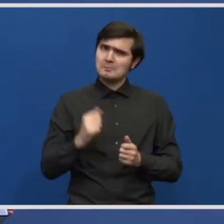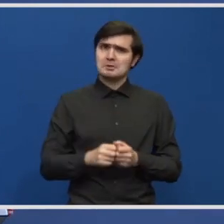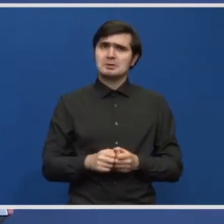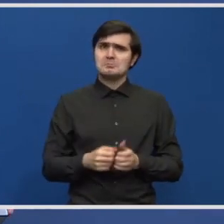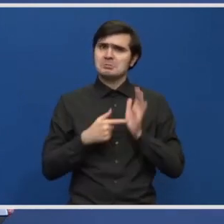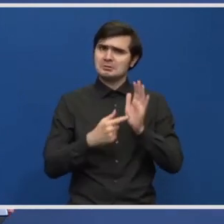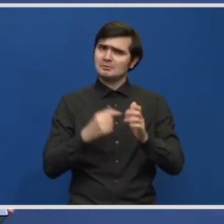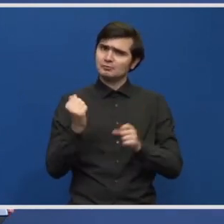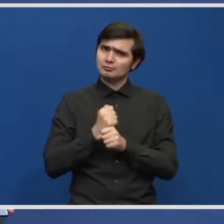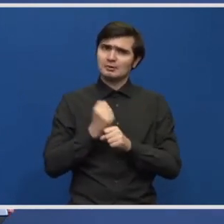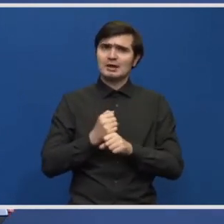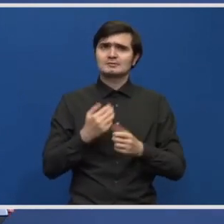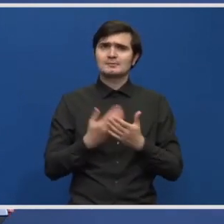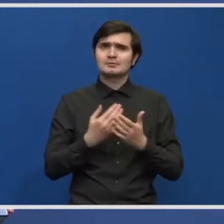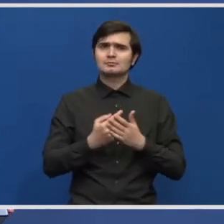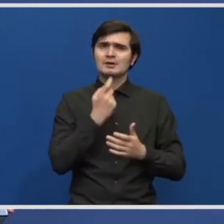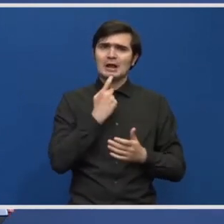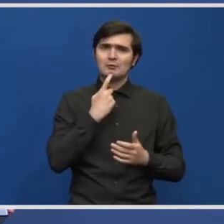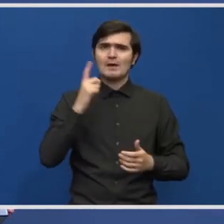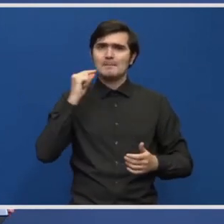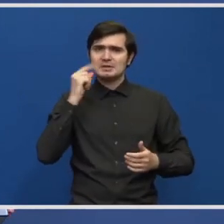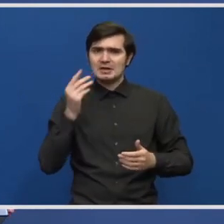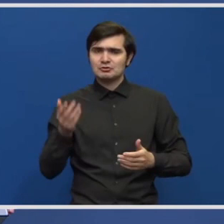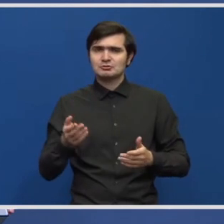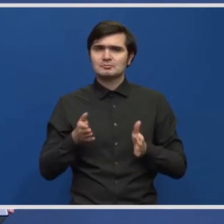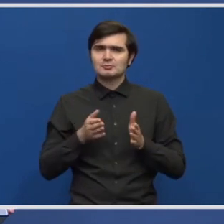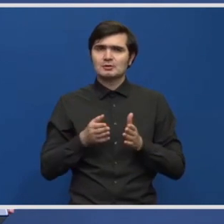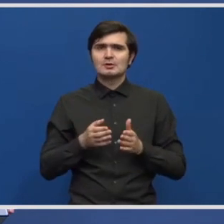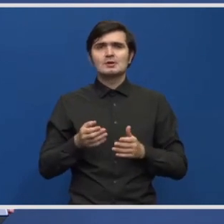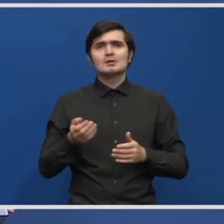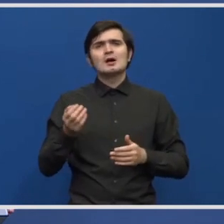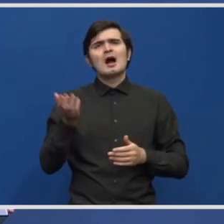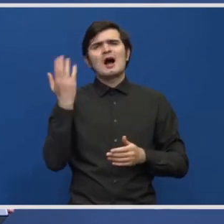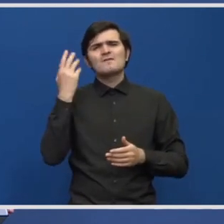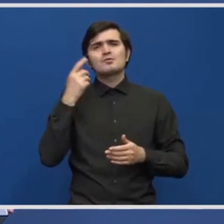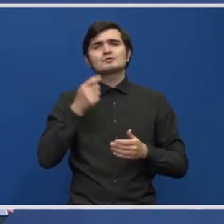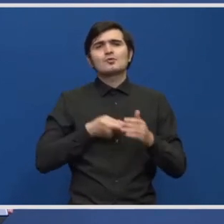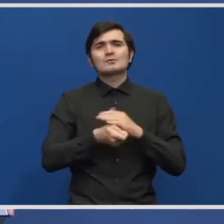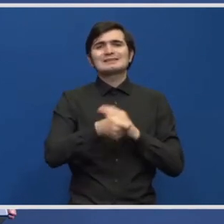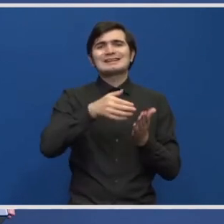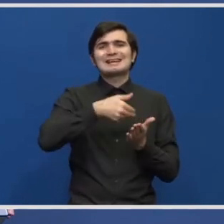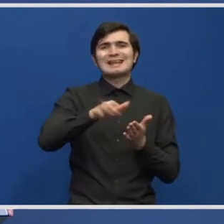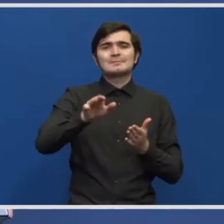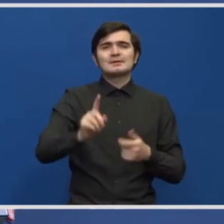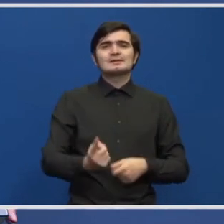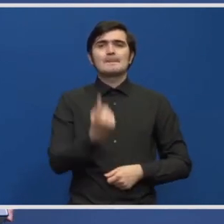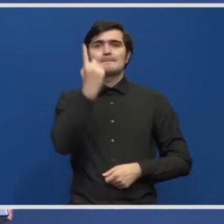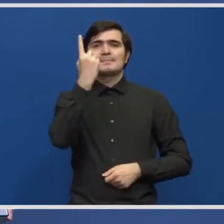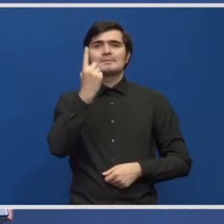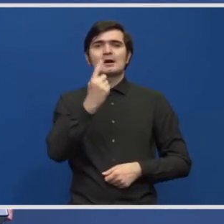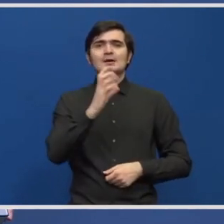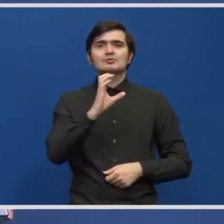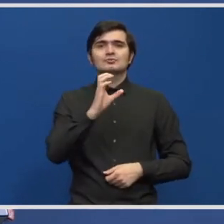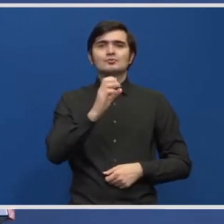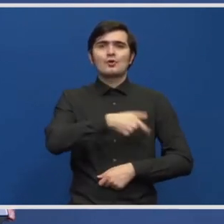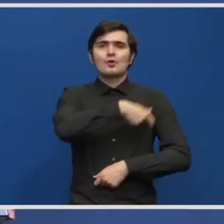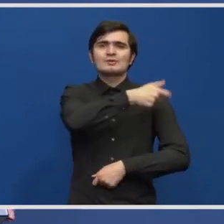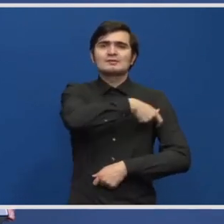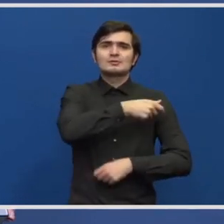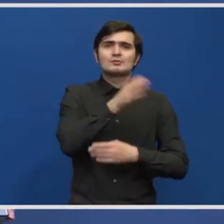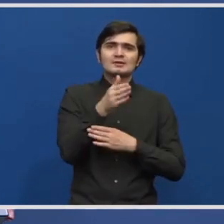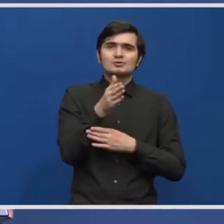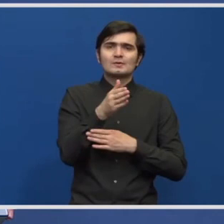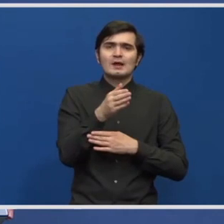din țară, spre exemplu pe drumul expres Craiova-Pitești. Fusese respinsă deja contestația la prima etapă la Consiliul Național de Soluționare a Contestațiilor.